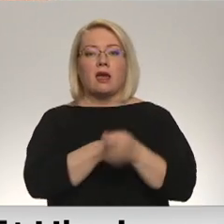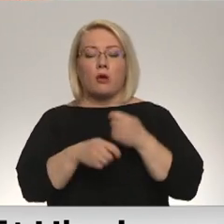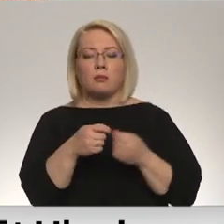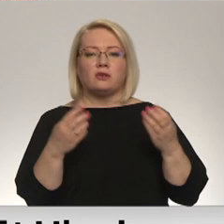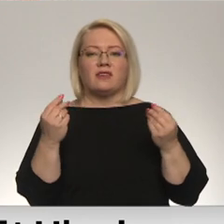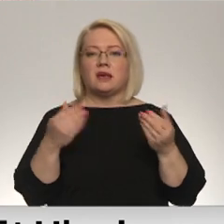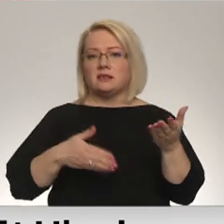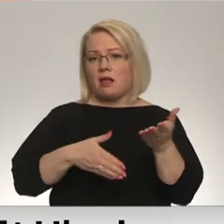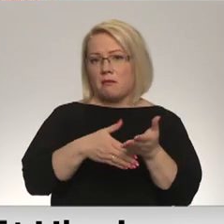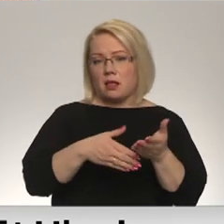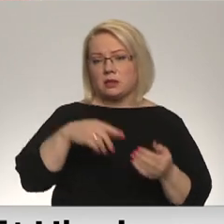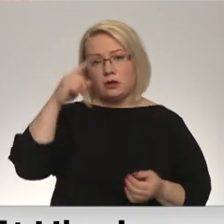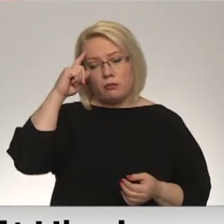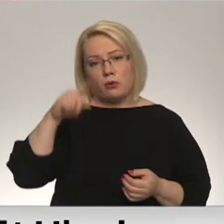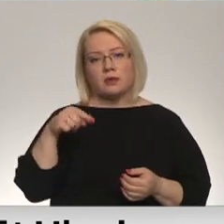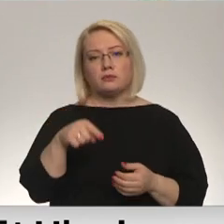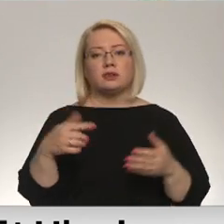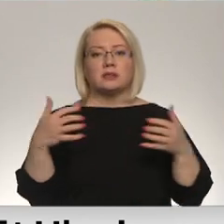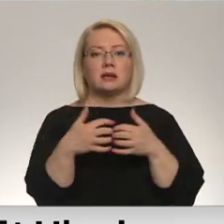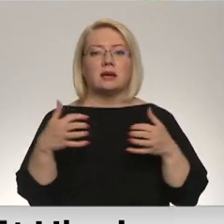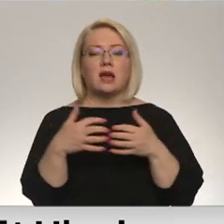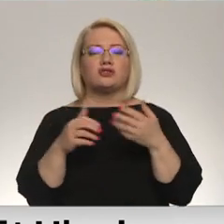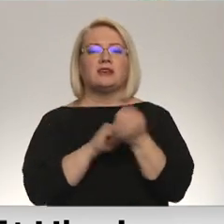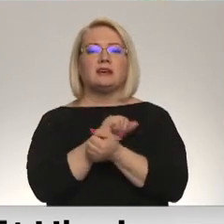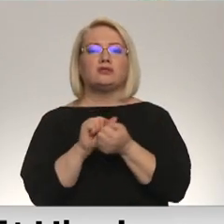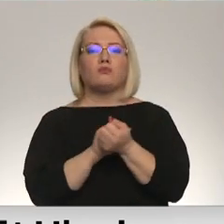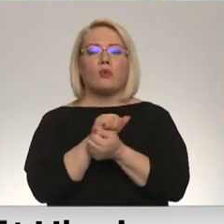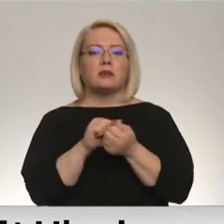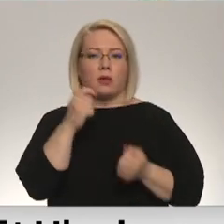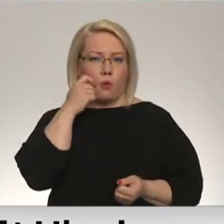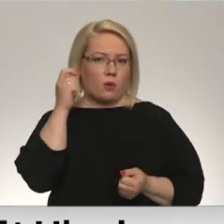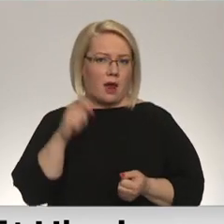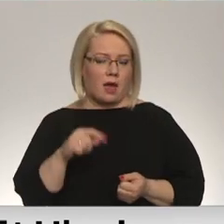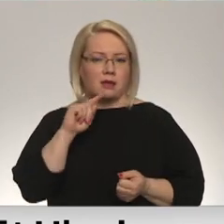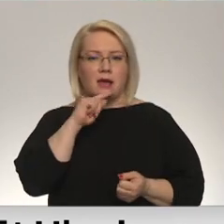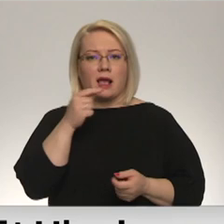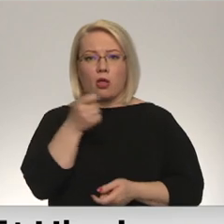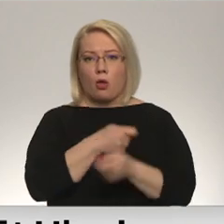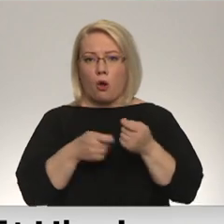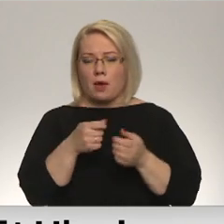palīdzība, protams, šis karš izposta Ukraiņu ekonomiku.